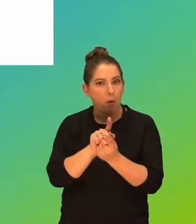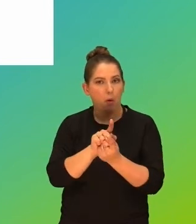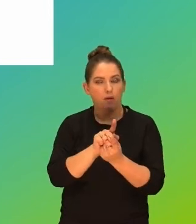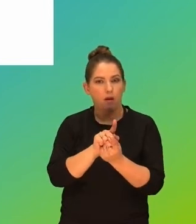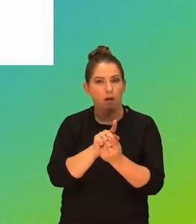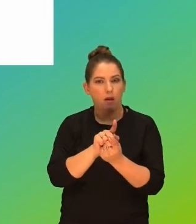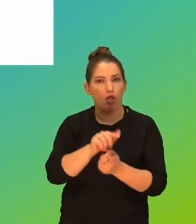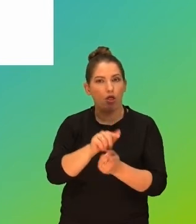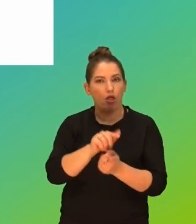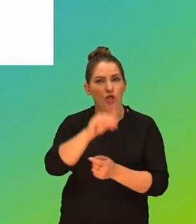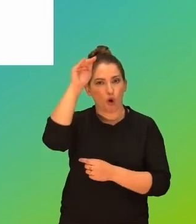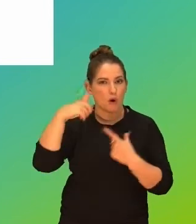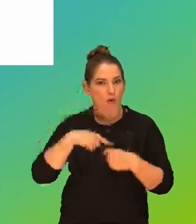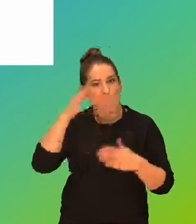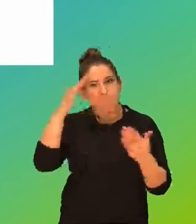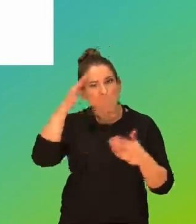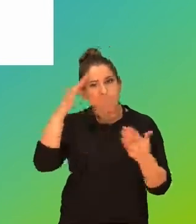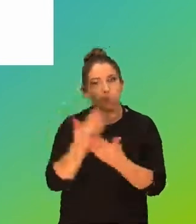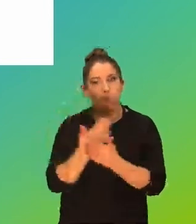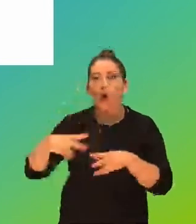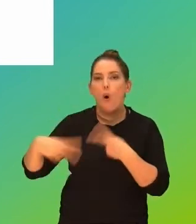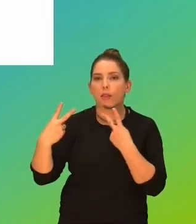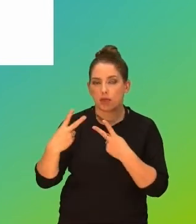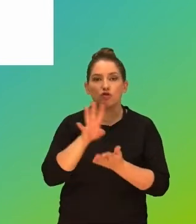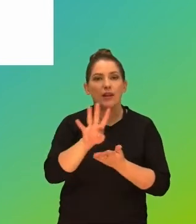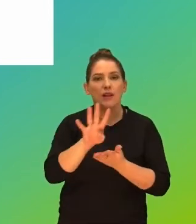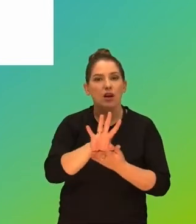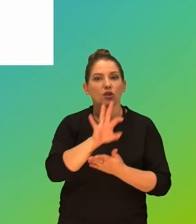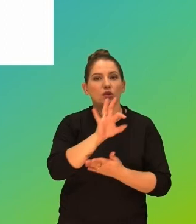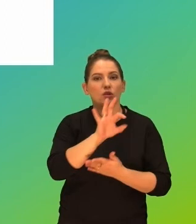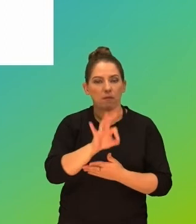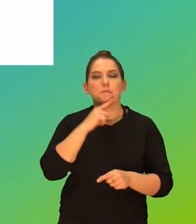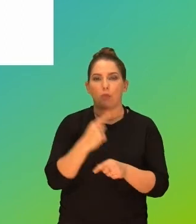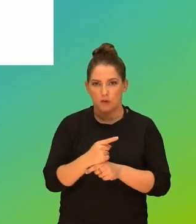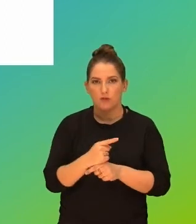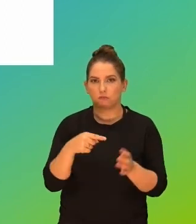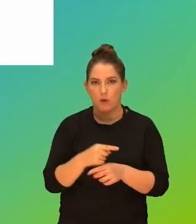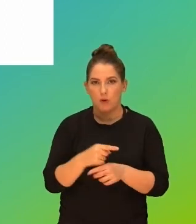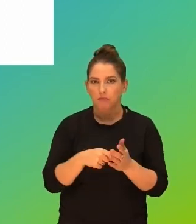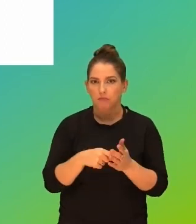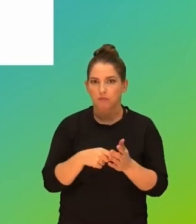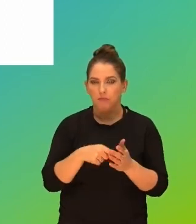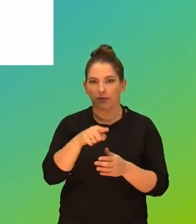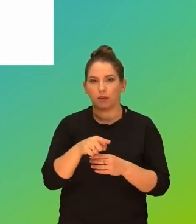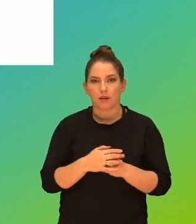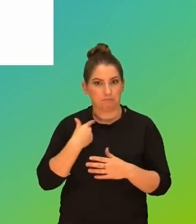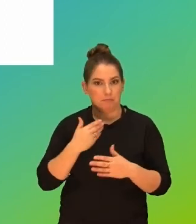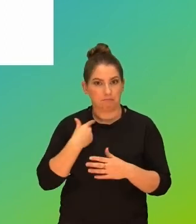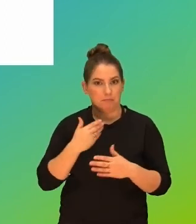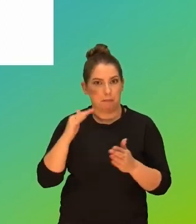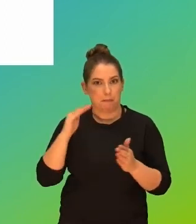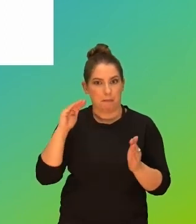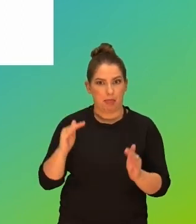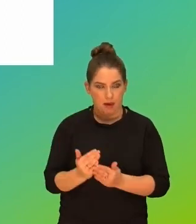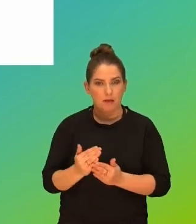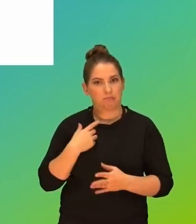się z dorosłą osobą poznaną online. 14% to potwierdziło. I to jest spadek i to nas bardzo cieszy.